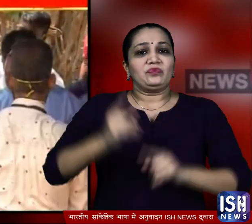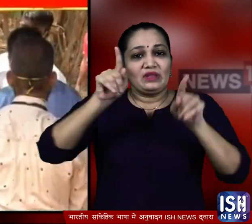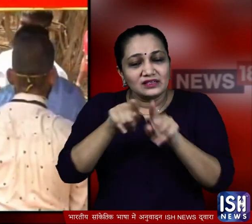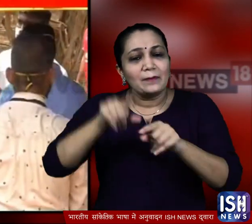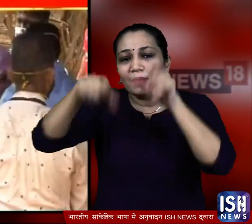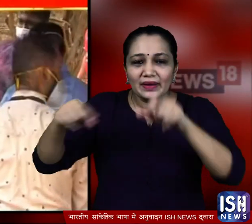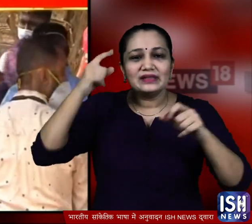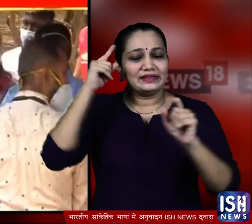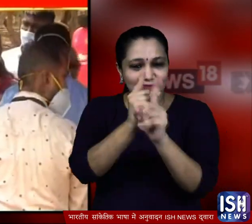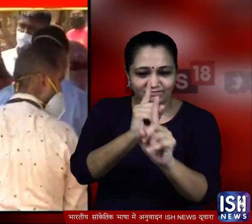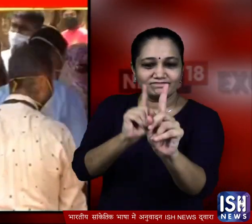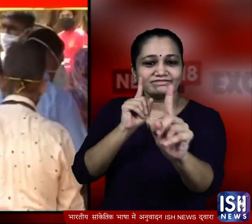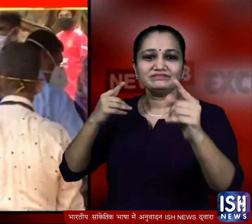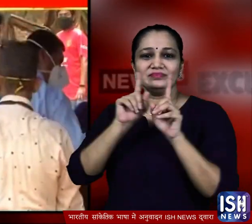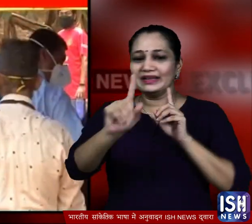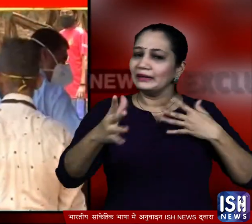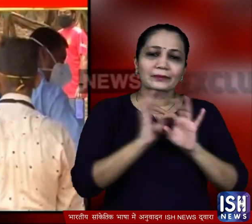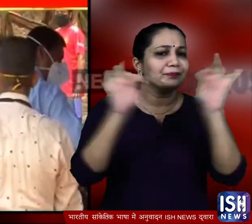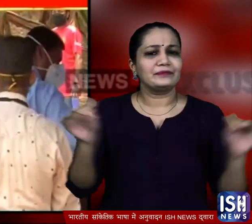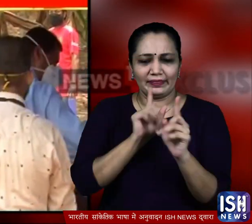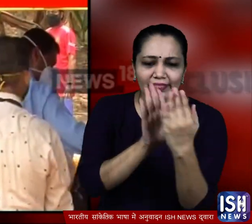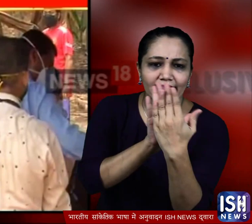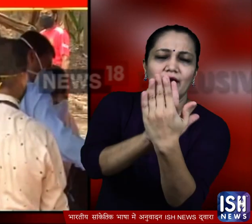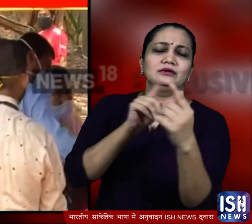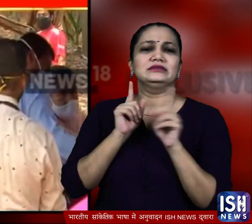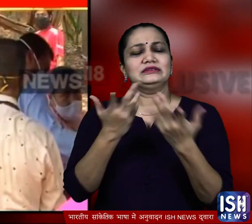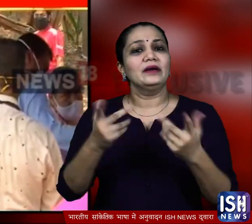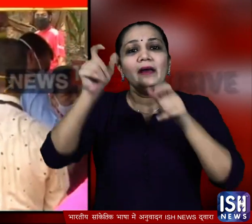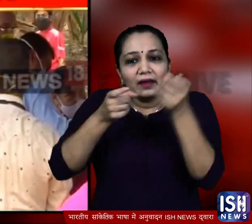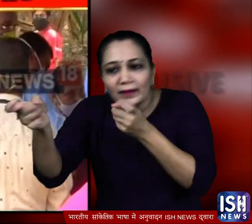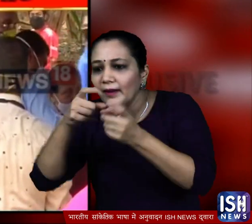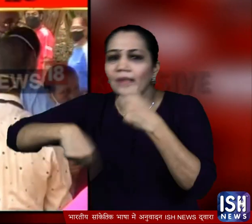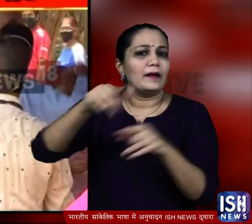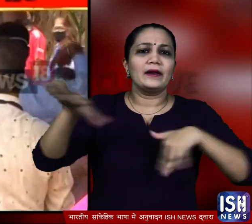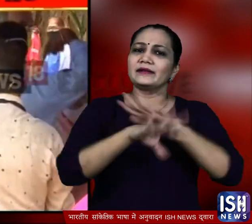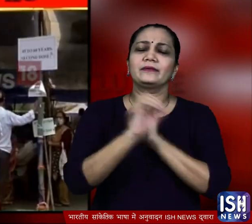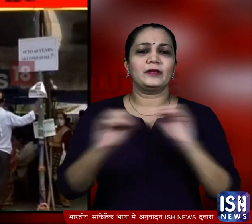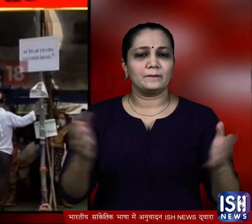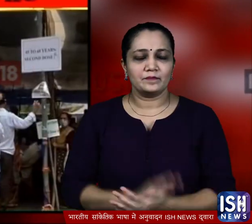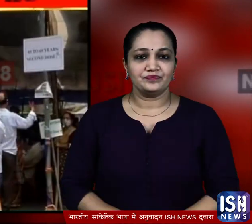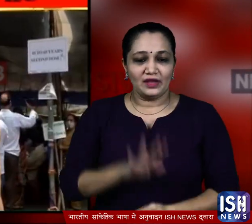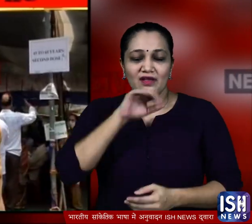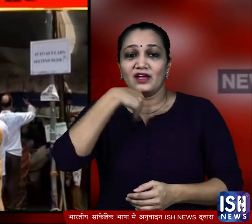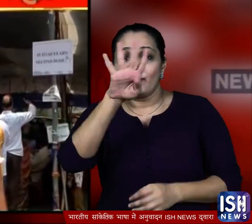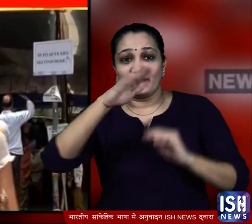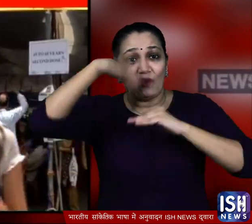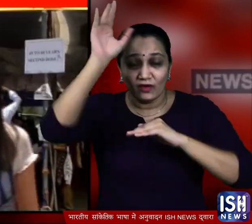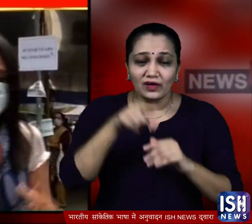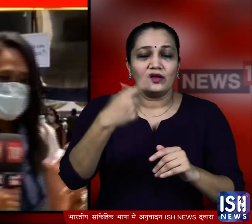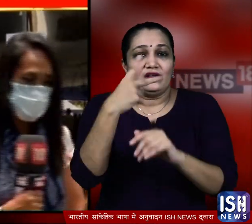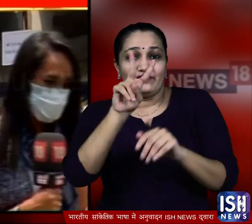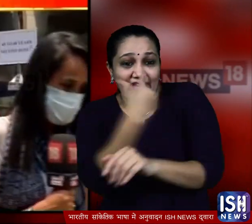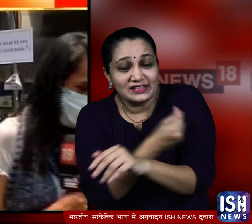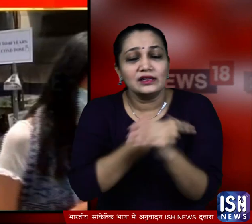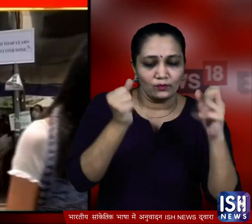लेकिन इस दौरान किसी ने भी एक दूसरे से तैय दूरी नहीं बनाई और नाहीं प्रशासन की तरफ से ही इसके इंतजाम किये गए 45 प्लस के उमर वाले लोग